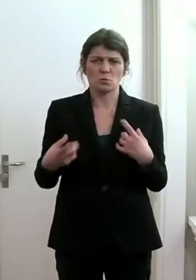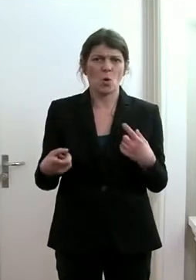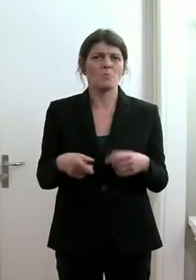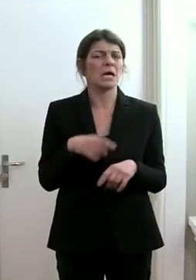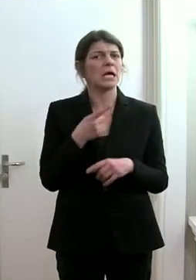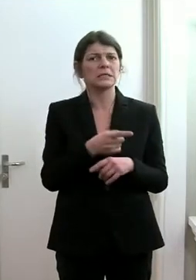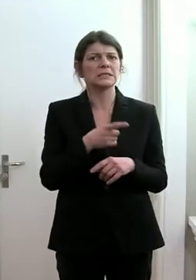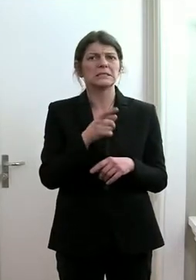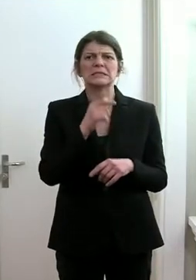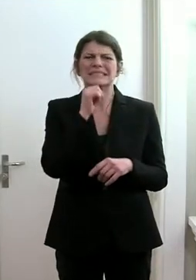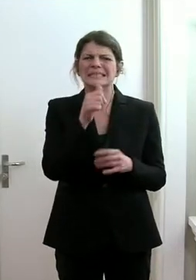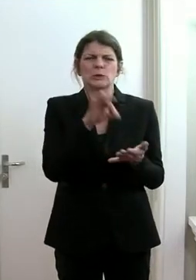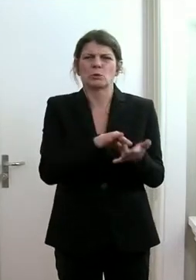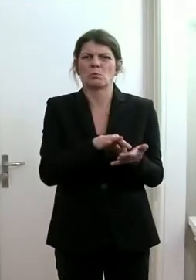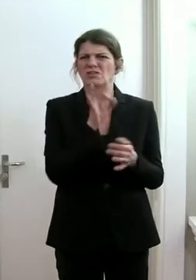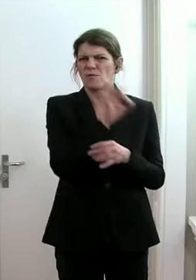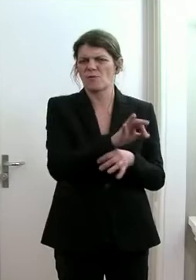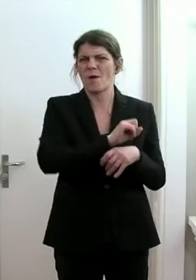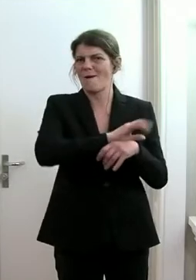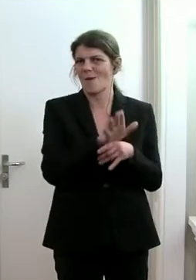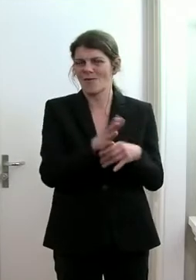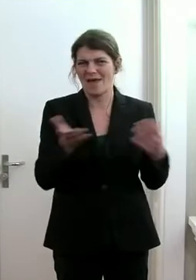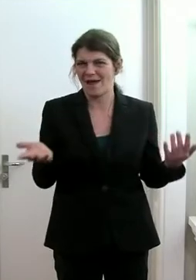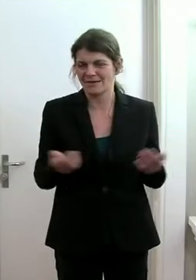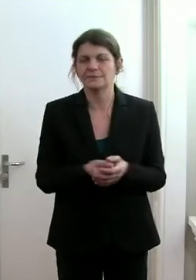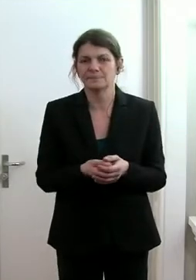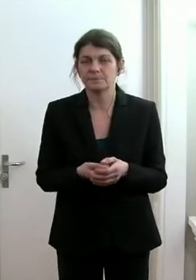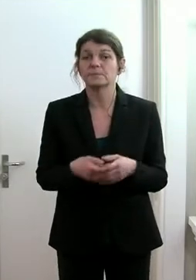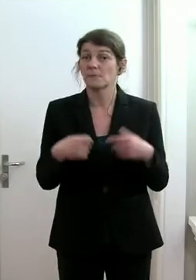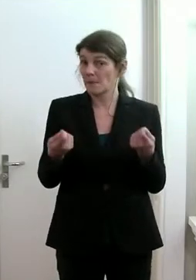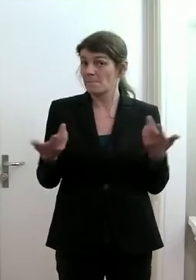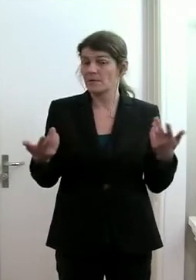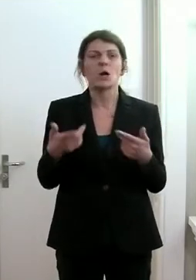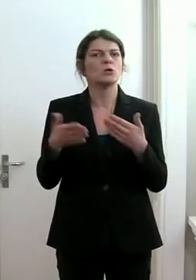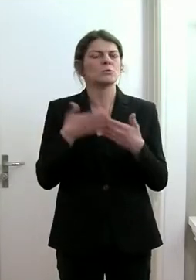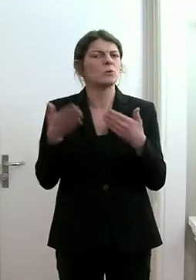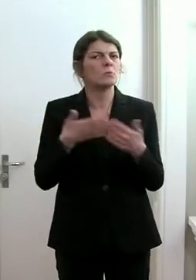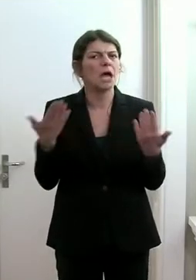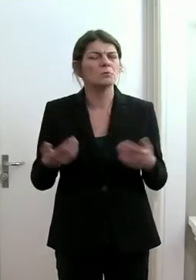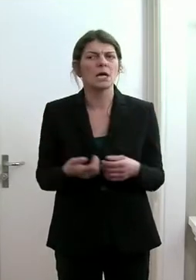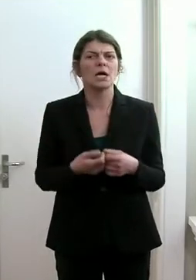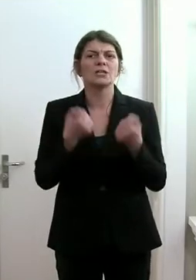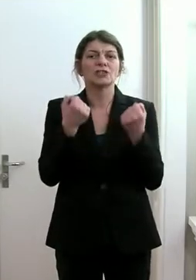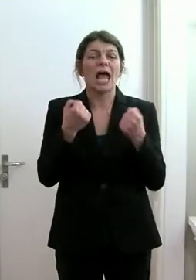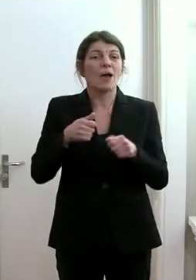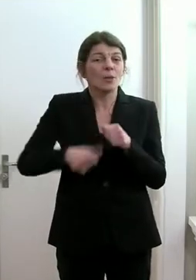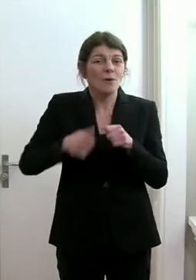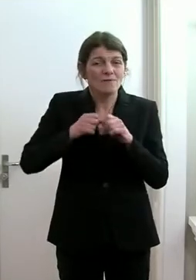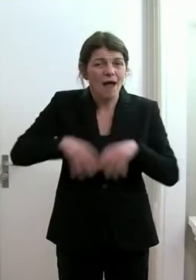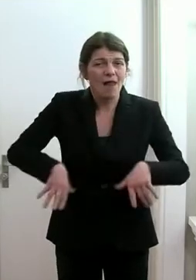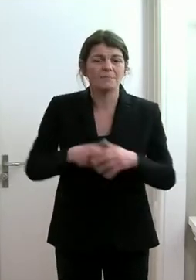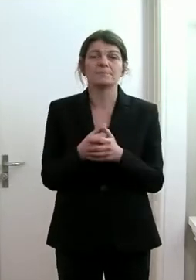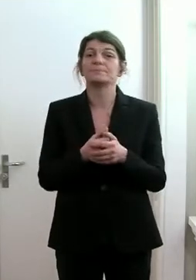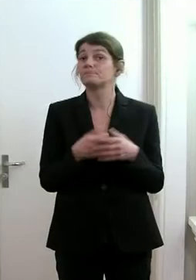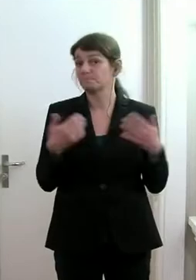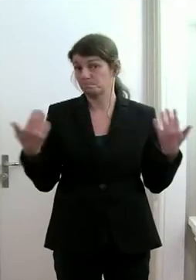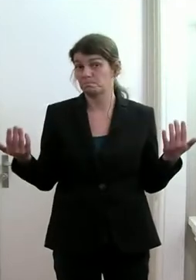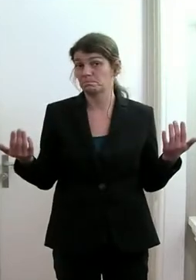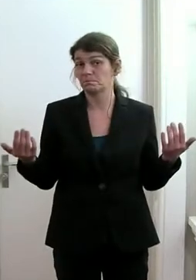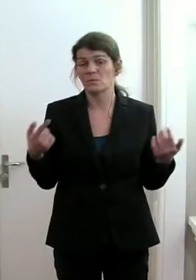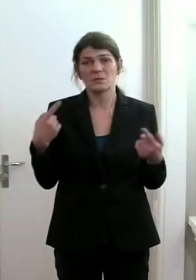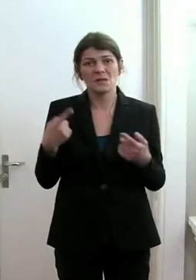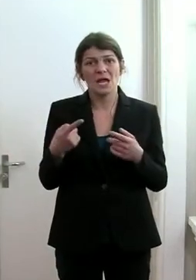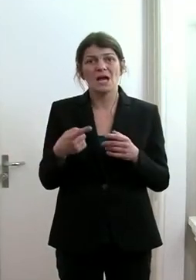weniger typisch sind für Corona. Zum Beispiel starker Durchfall. Das ist ein